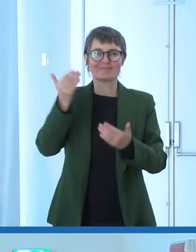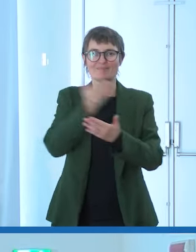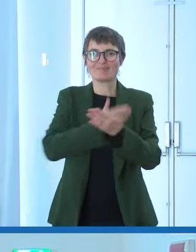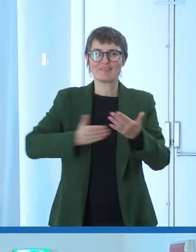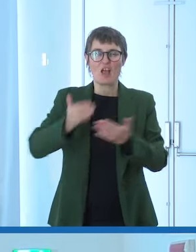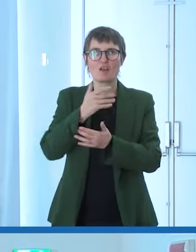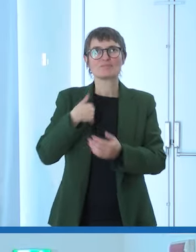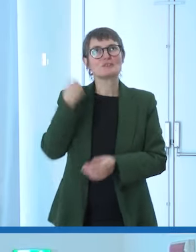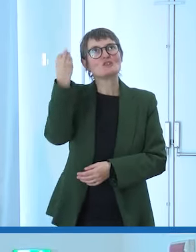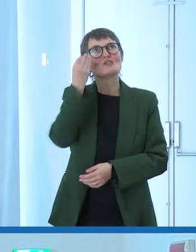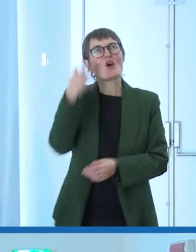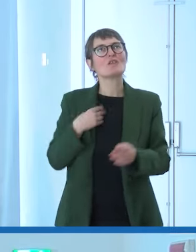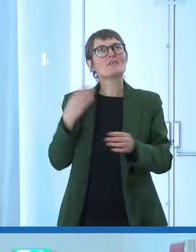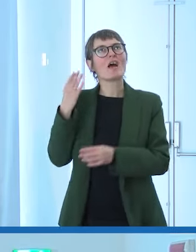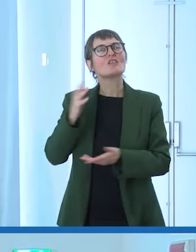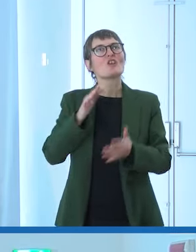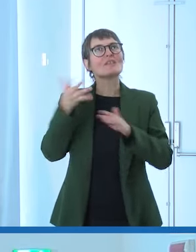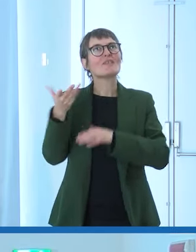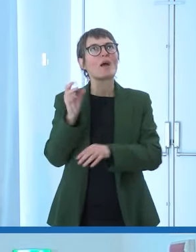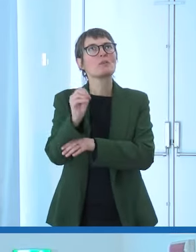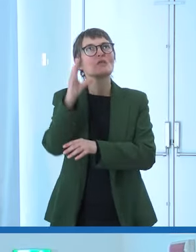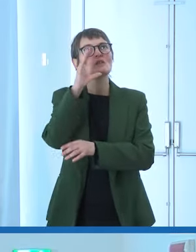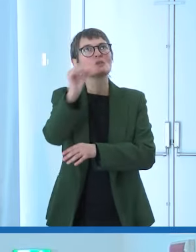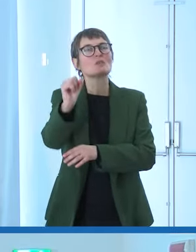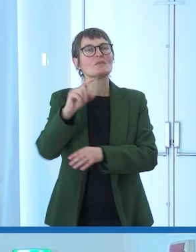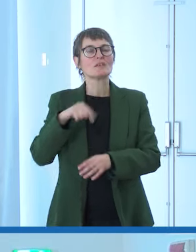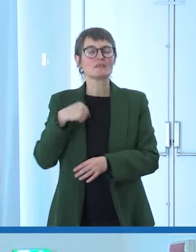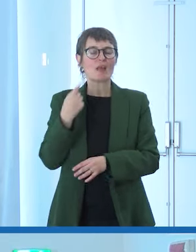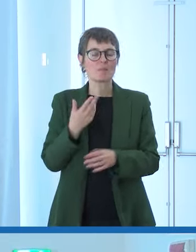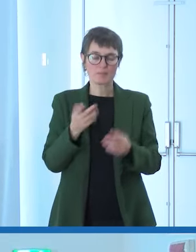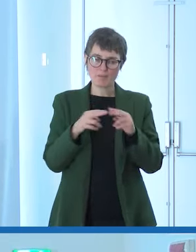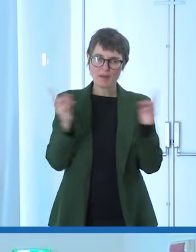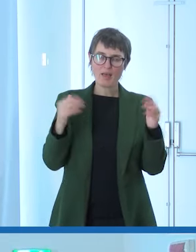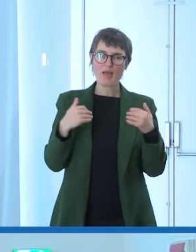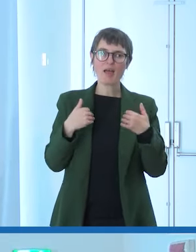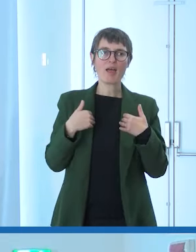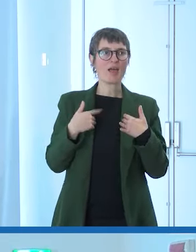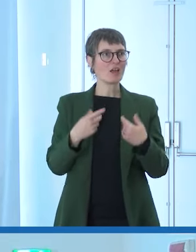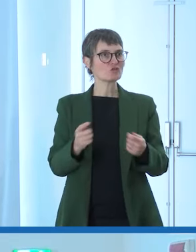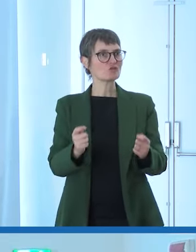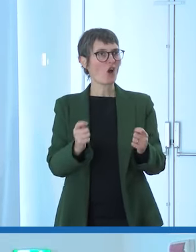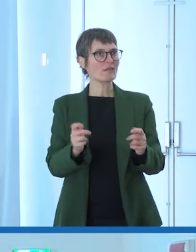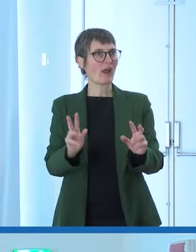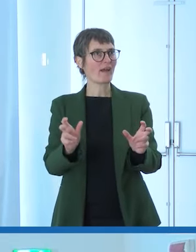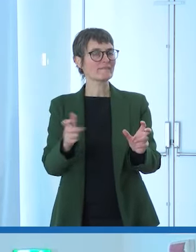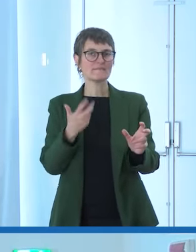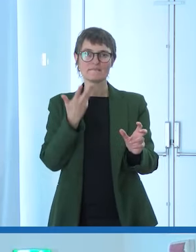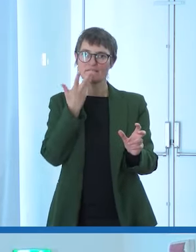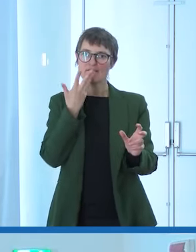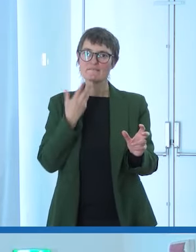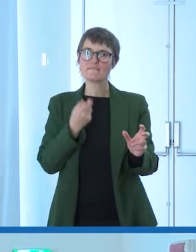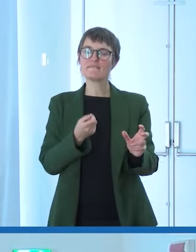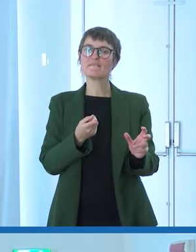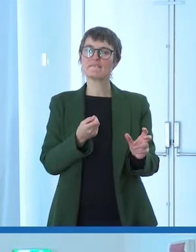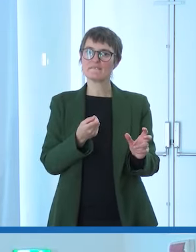fare professore universitario ho scoperto la professione televisiva di giornalista televisivo e ho anche con mio maestro